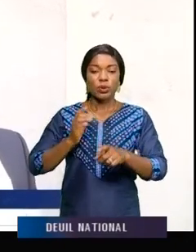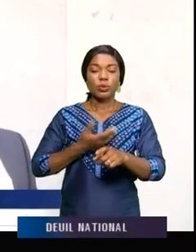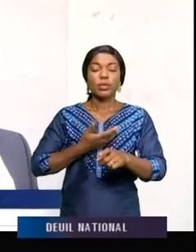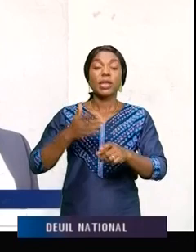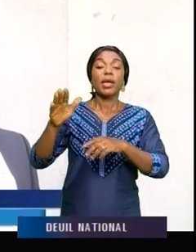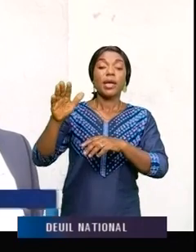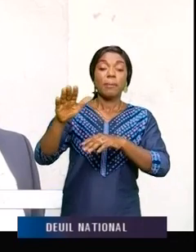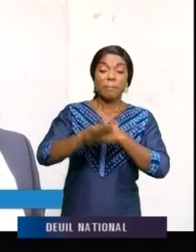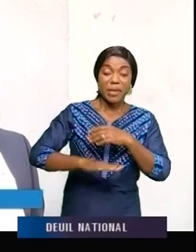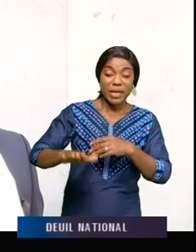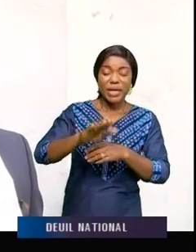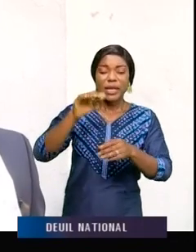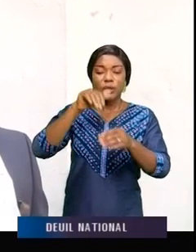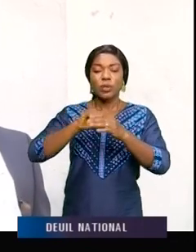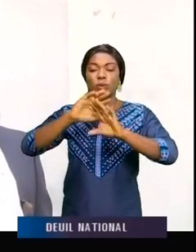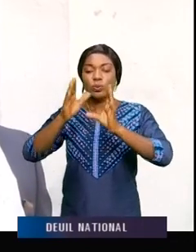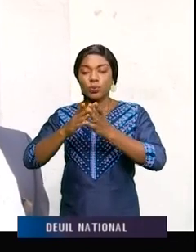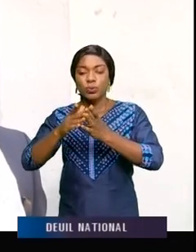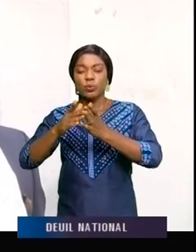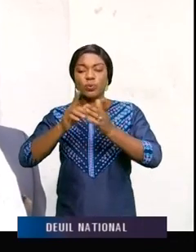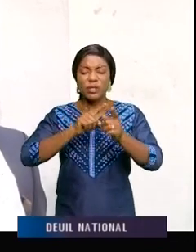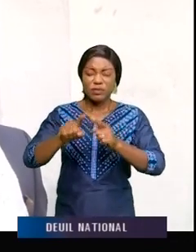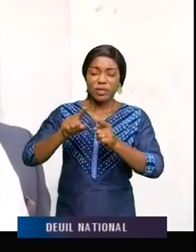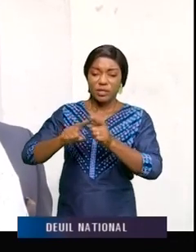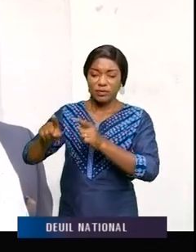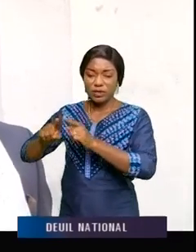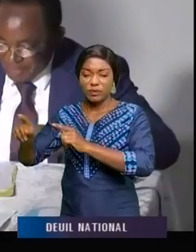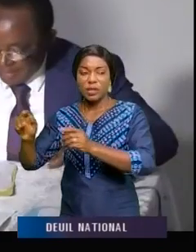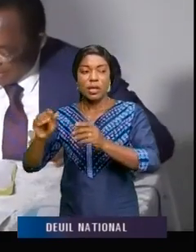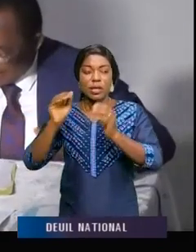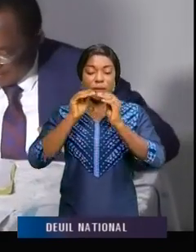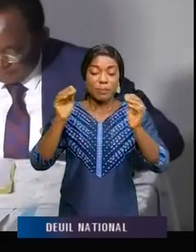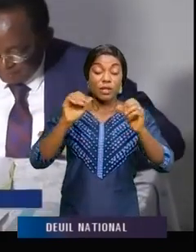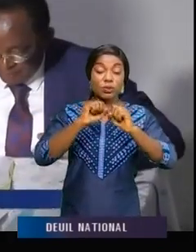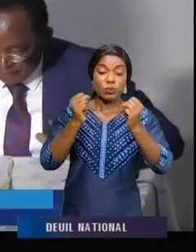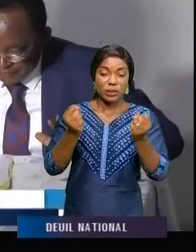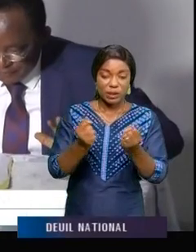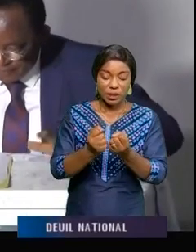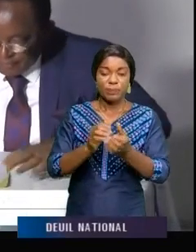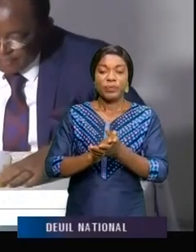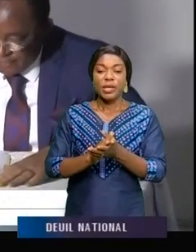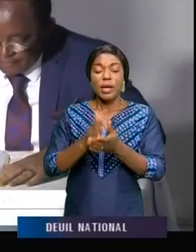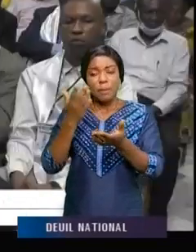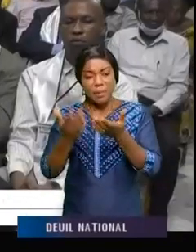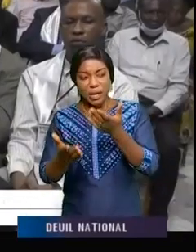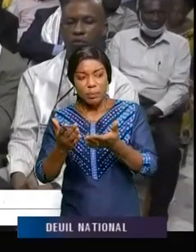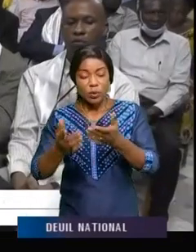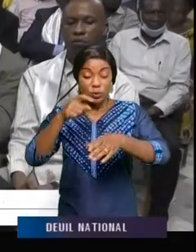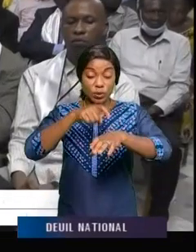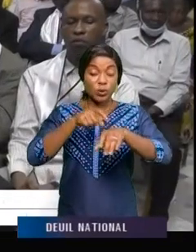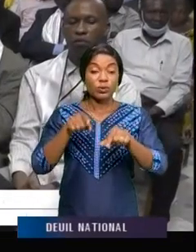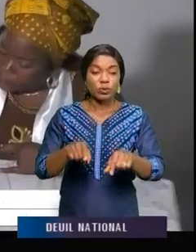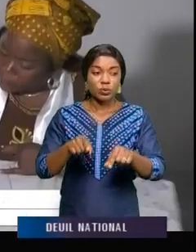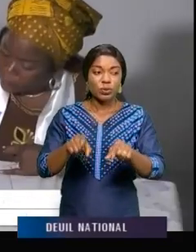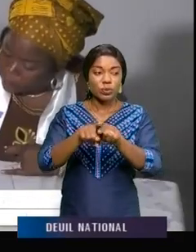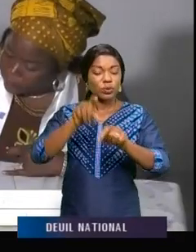dimensions de notre vie politique et sociale de notre pays. Face aux grands enjeux politiques de l'heure il faudra sans